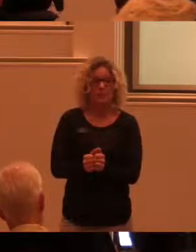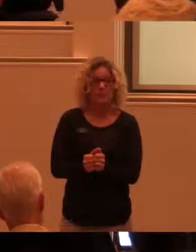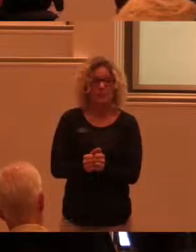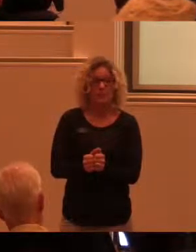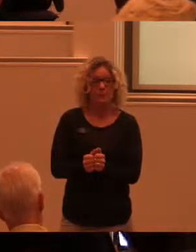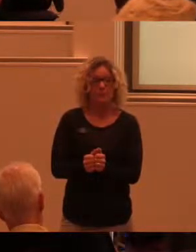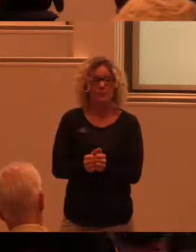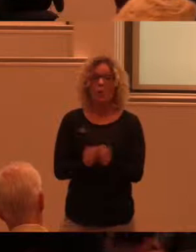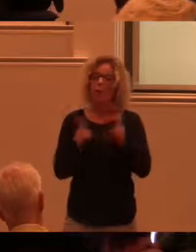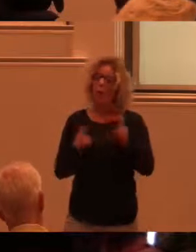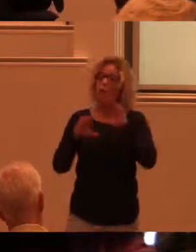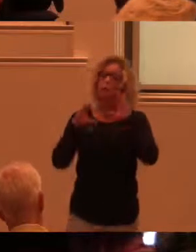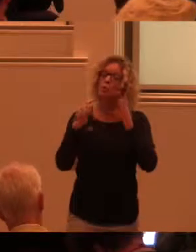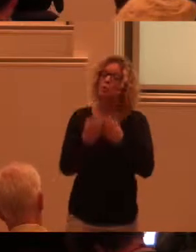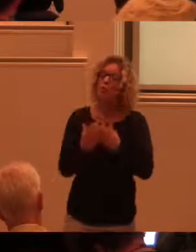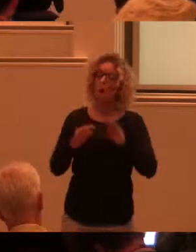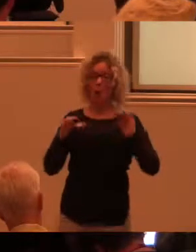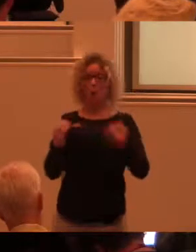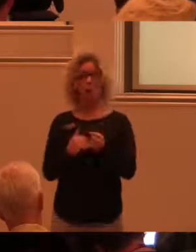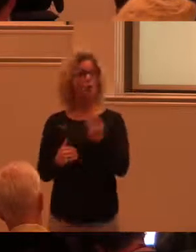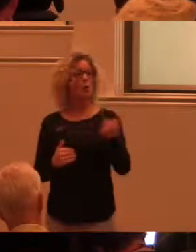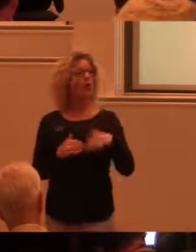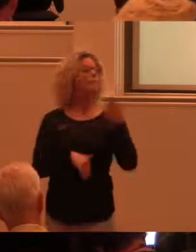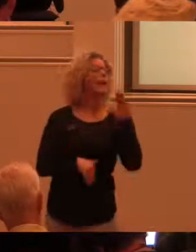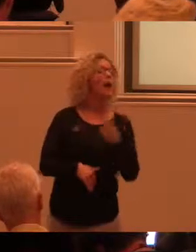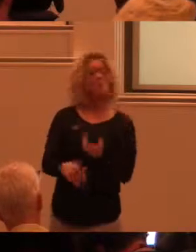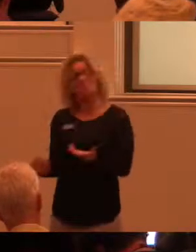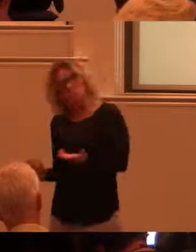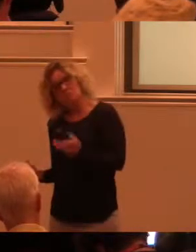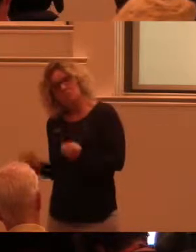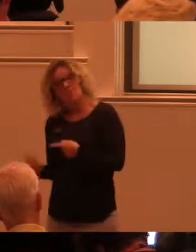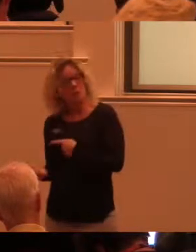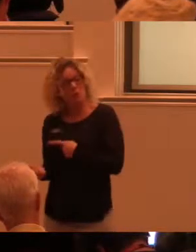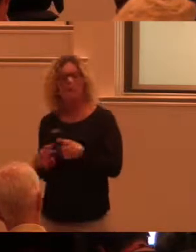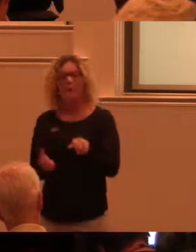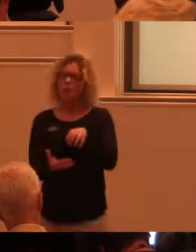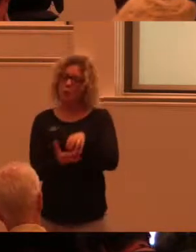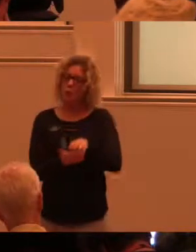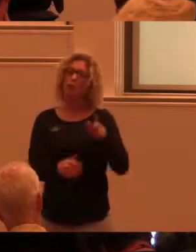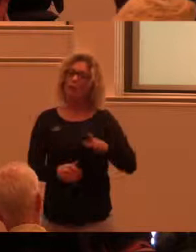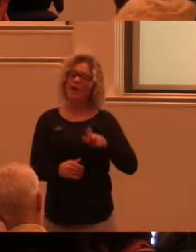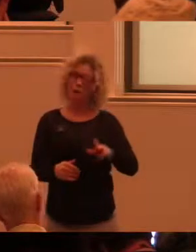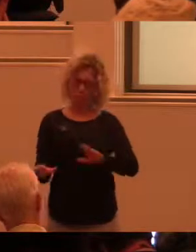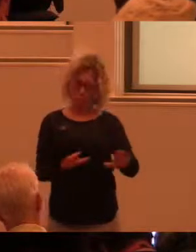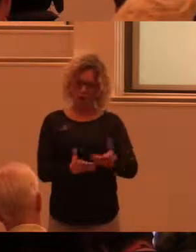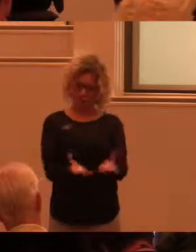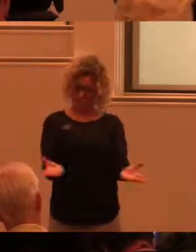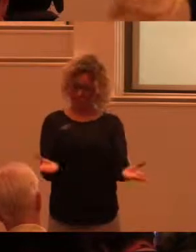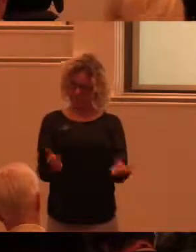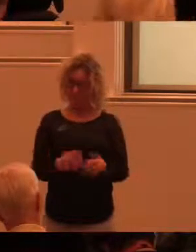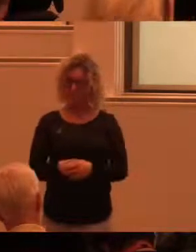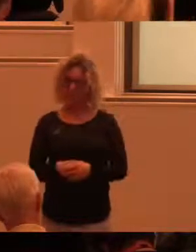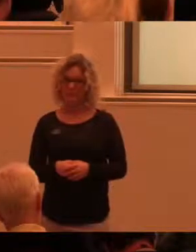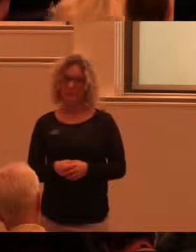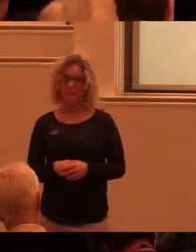Sen handlar det om social omsorg. Vissa av oss behöver mer, andra behöver mindre. Men det är ett kommunalt ansvar att fixa det. En av